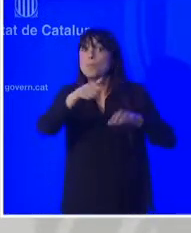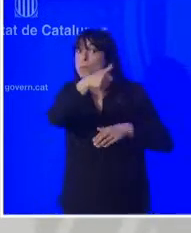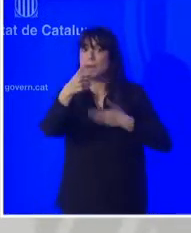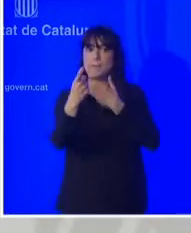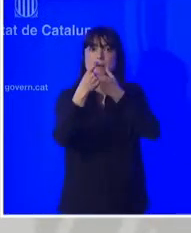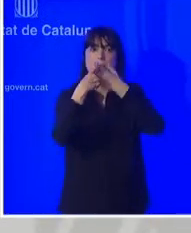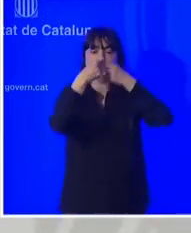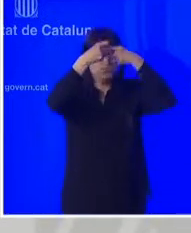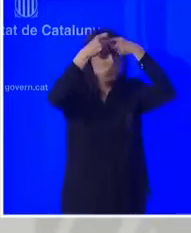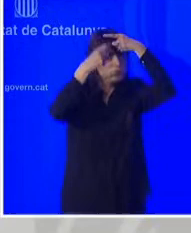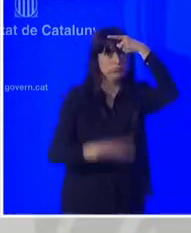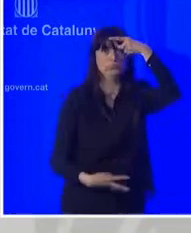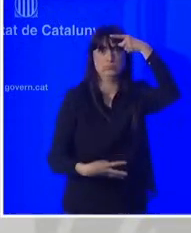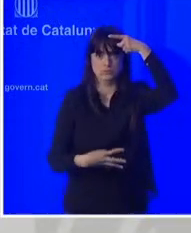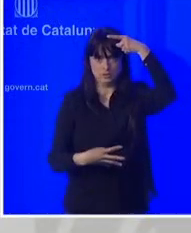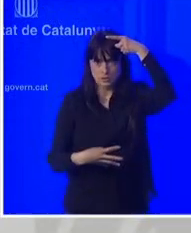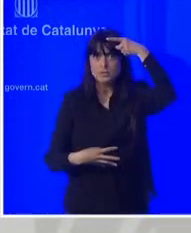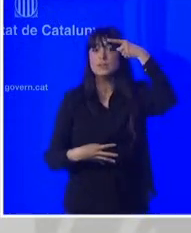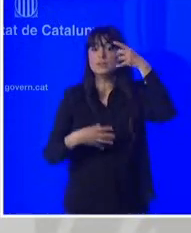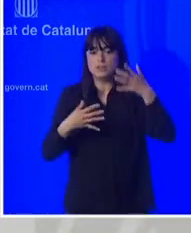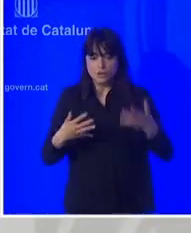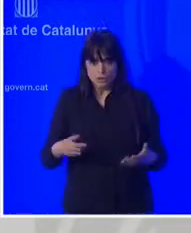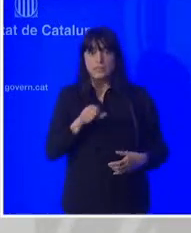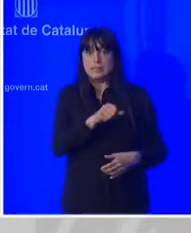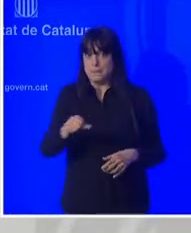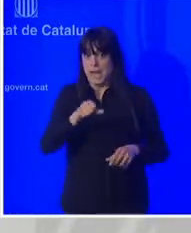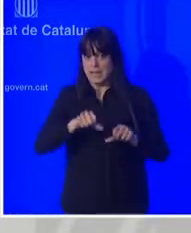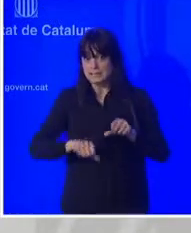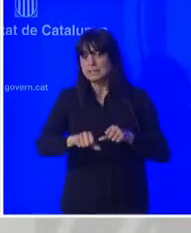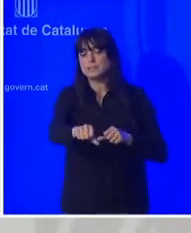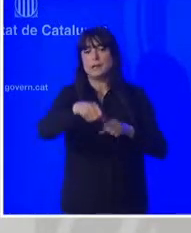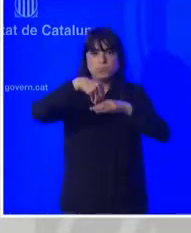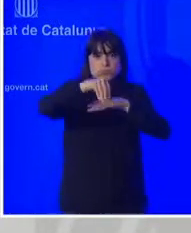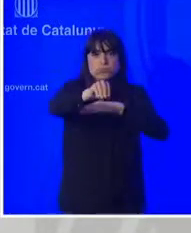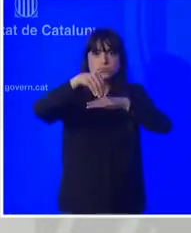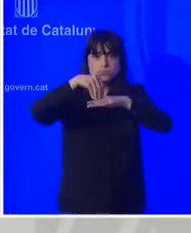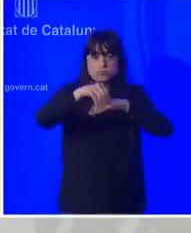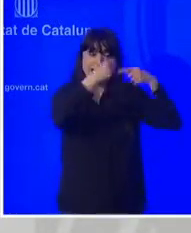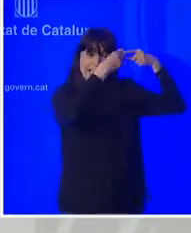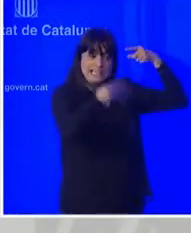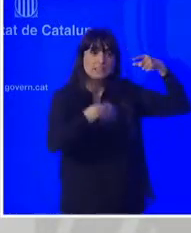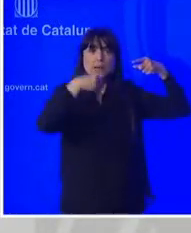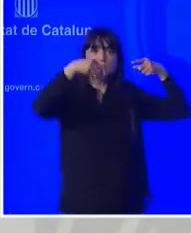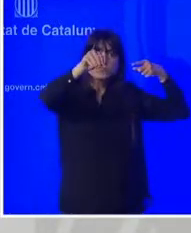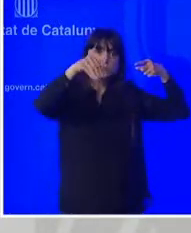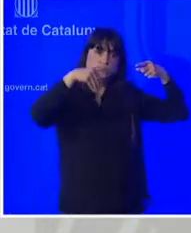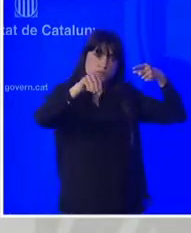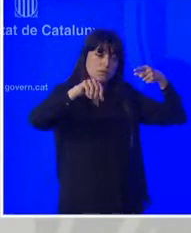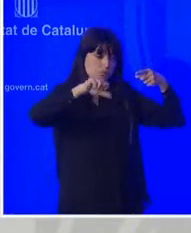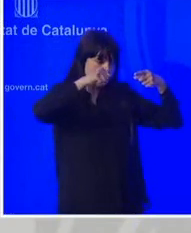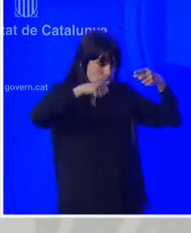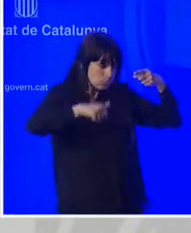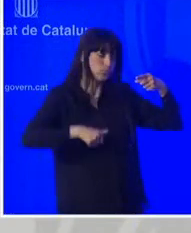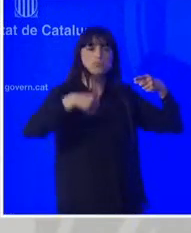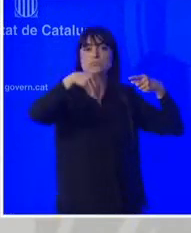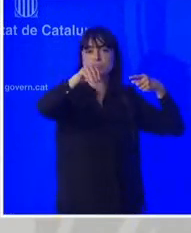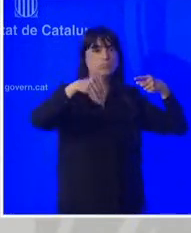i en les properes setmanes s'aniran realitzant els pagaments a mesura que es vagin resolent els expedients.